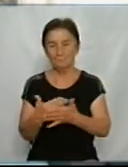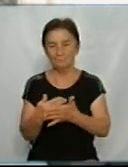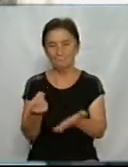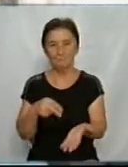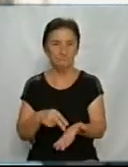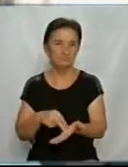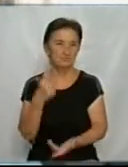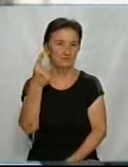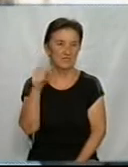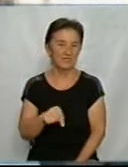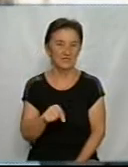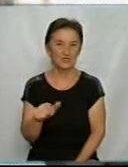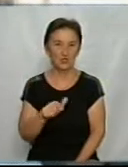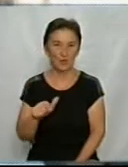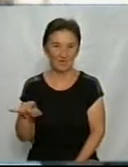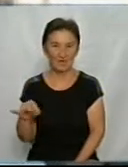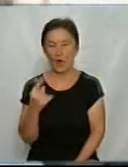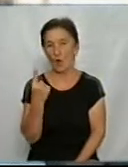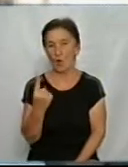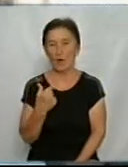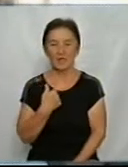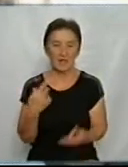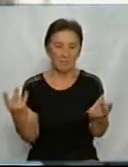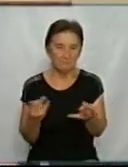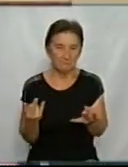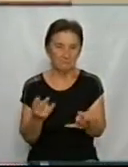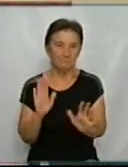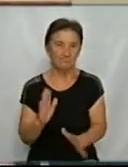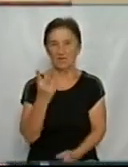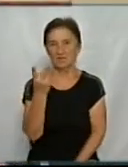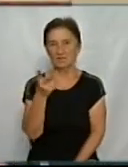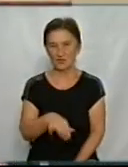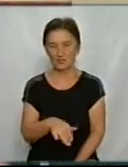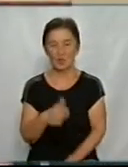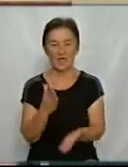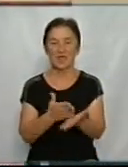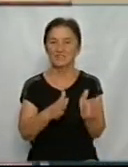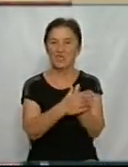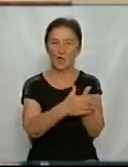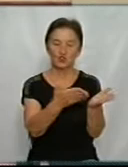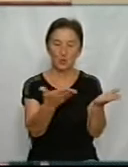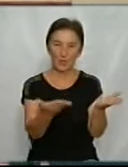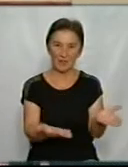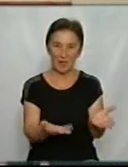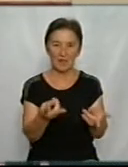біля тисячі гривень одного, і нам потрібно мінімум два штуки. Заведені журнали для